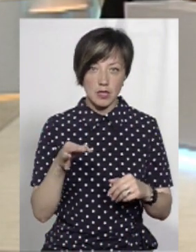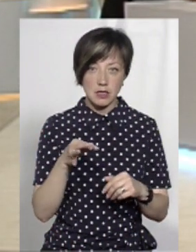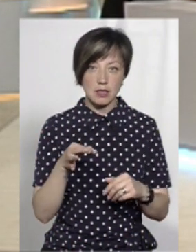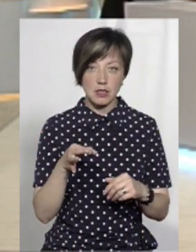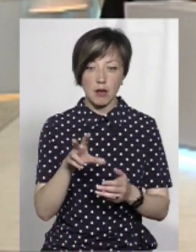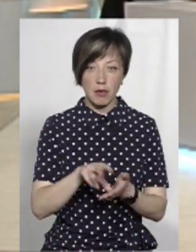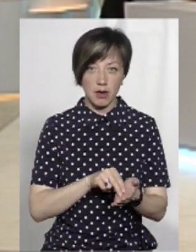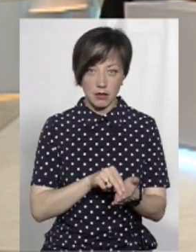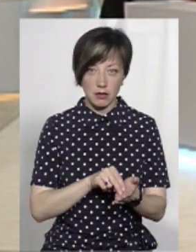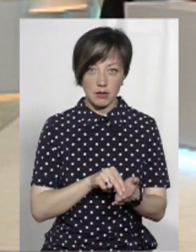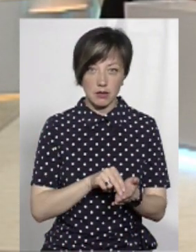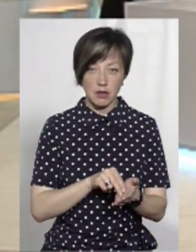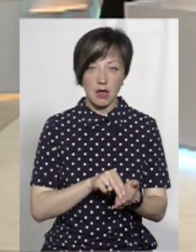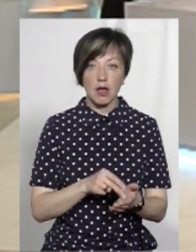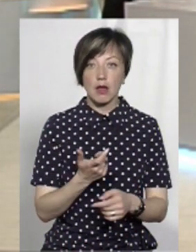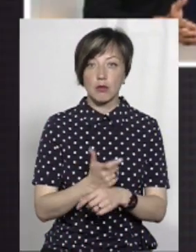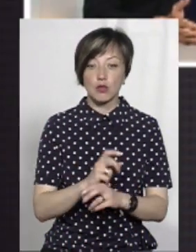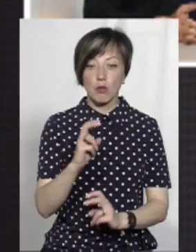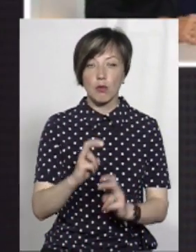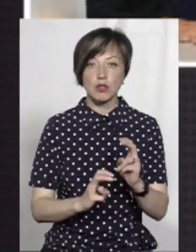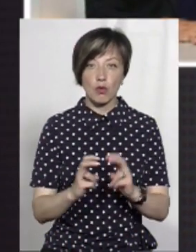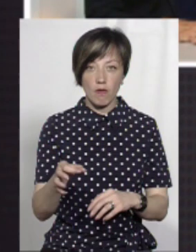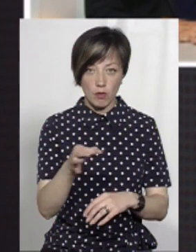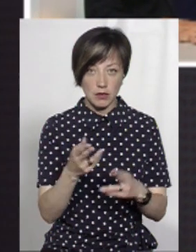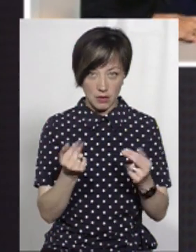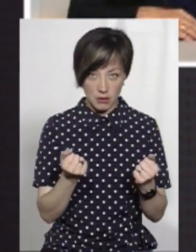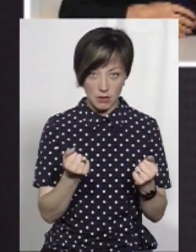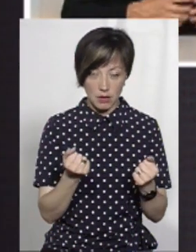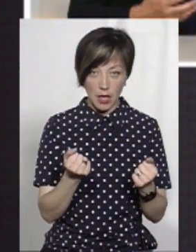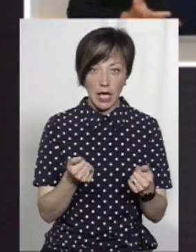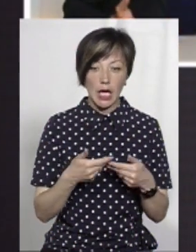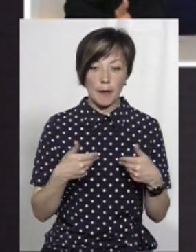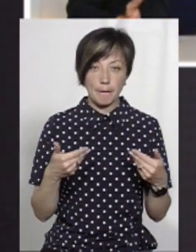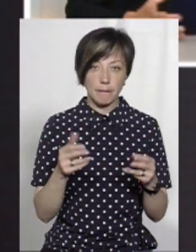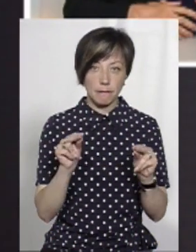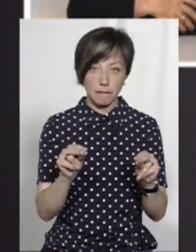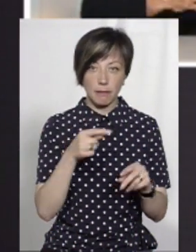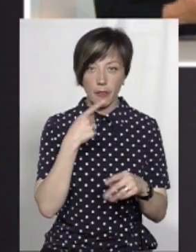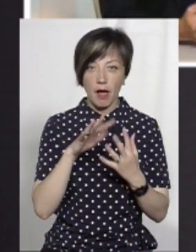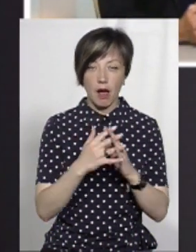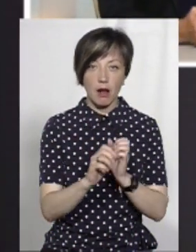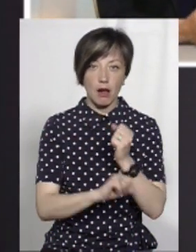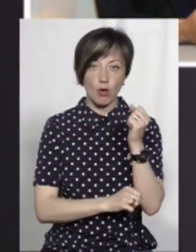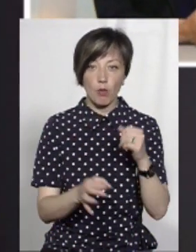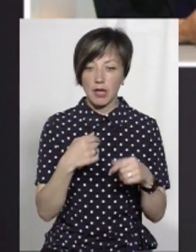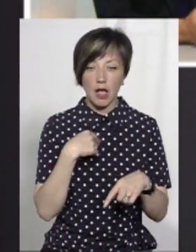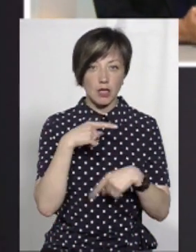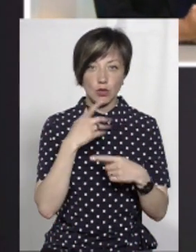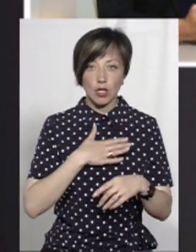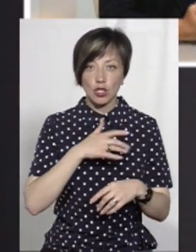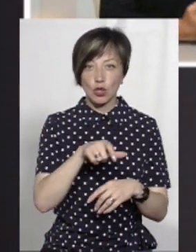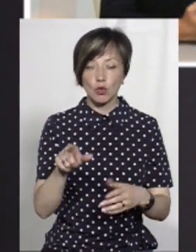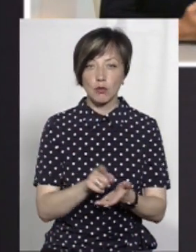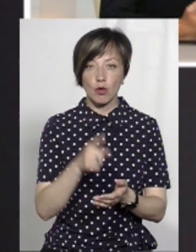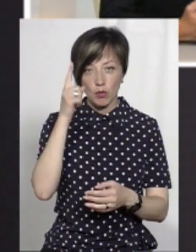навели як приклад, вона більш промислово в області. Так чи ні? Давайте казати правду. Ми аграрна область. Я не кажу, що наші люди